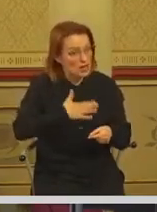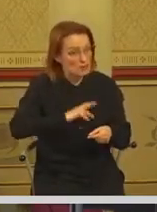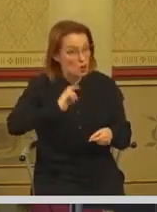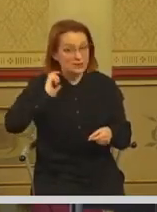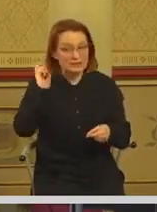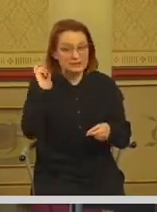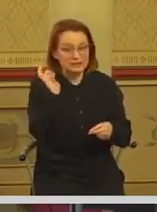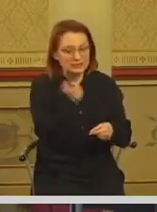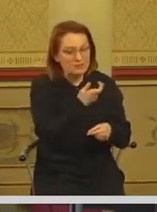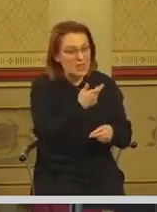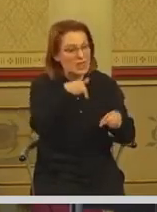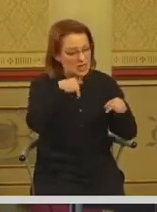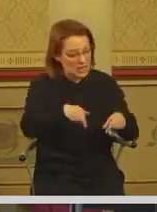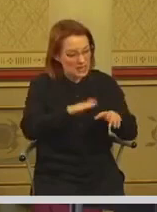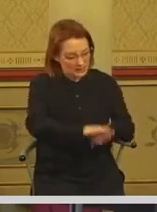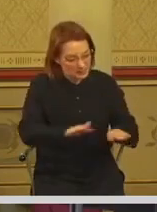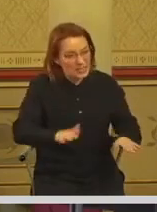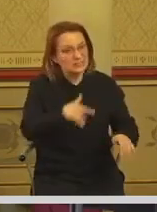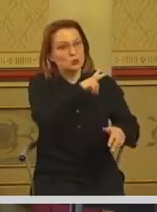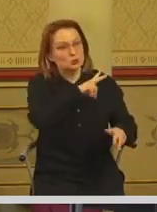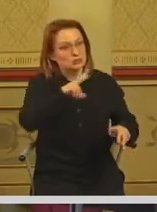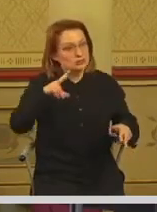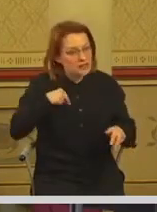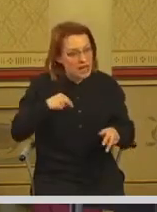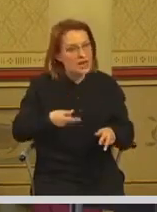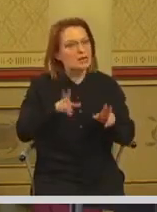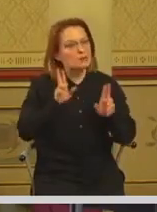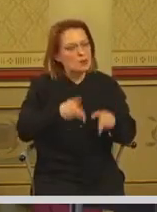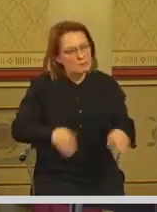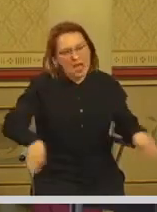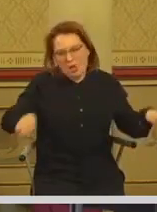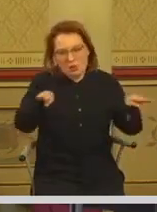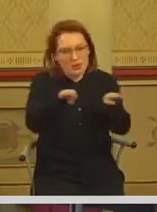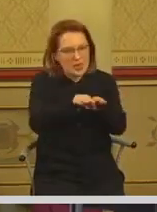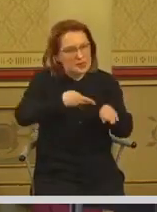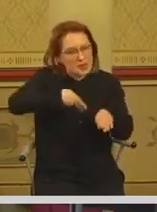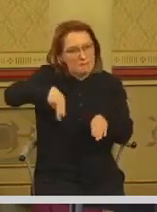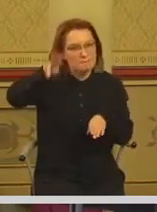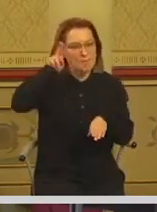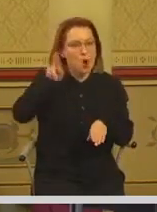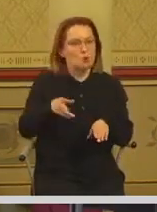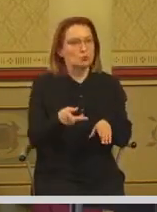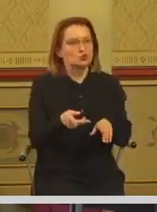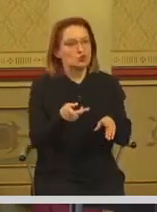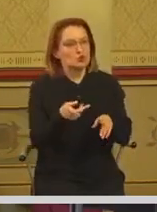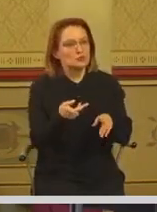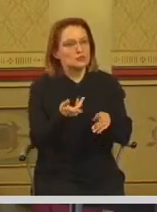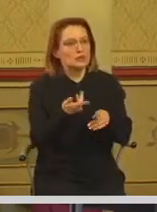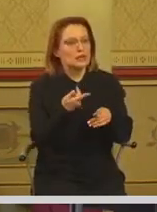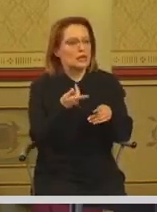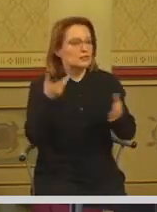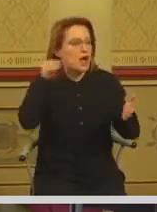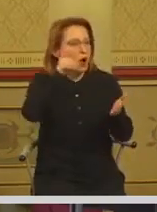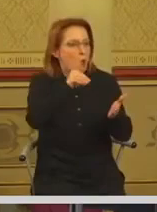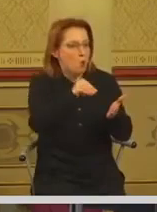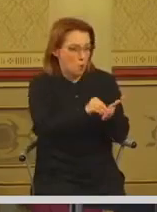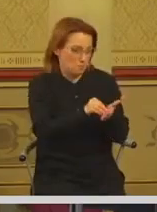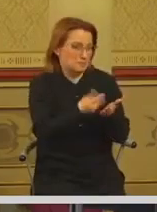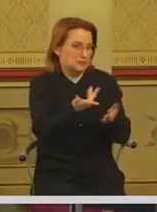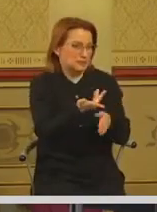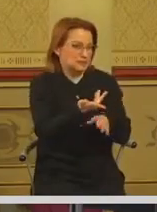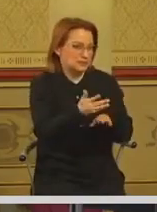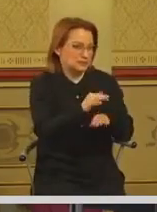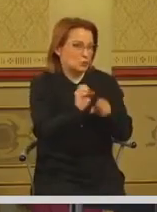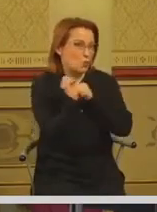zagrebački klinci imaju jednake mogućnosti svog predškolskog odrastanja.